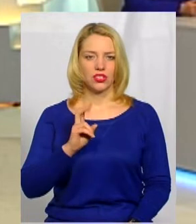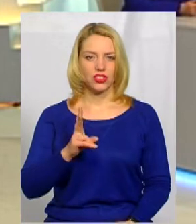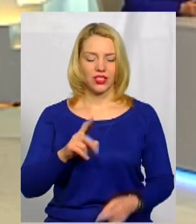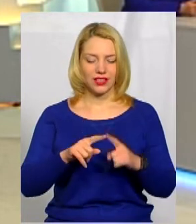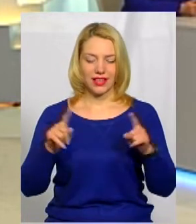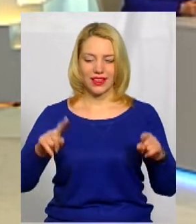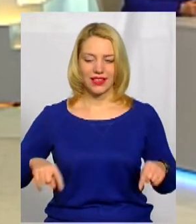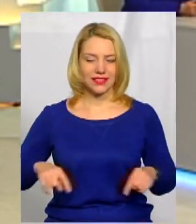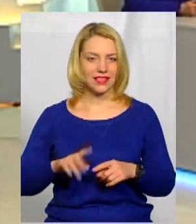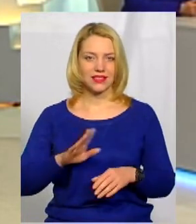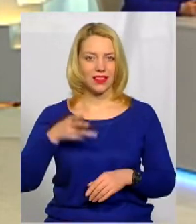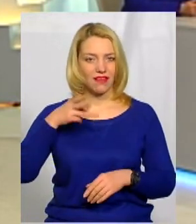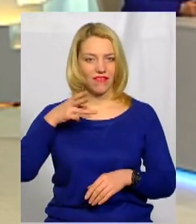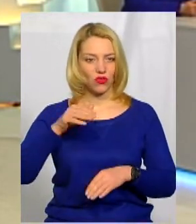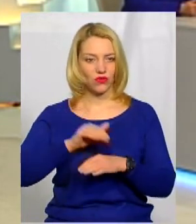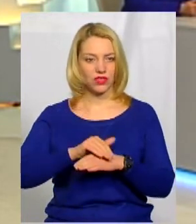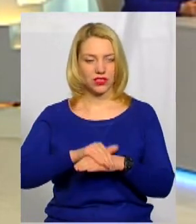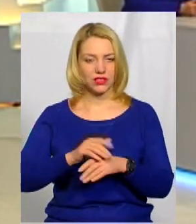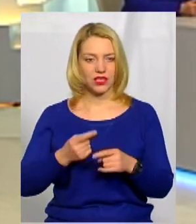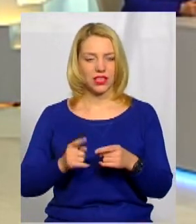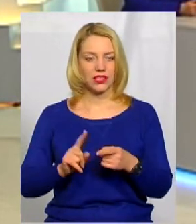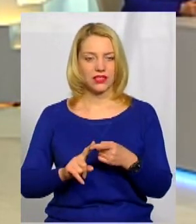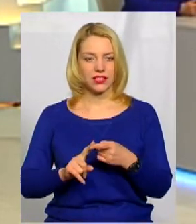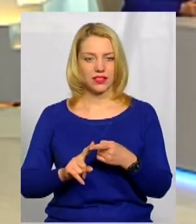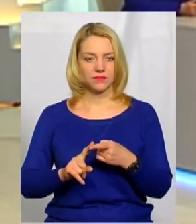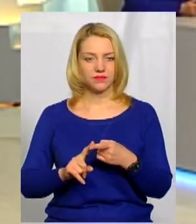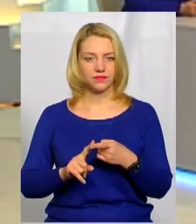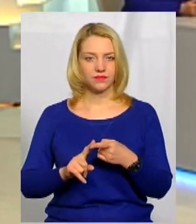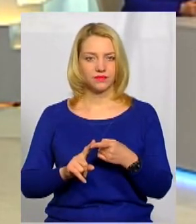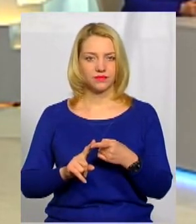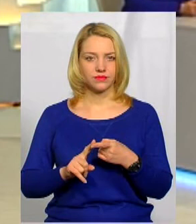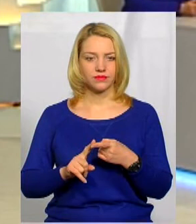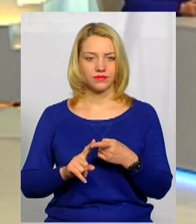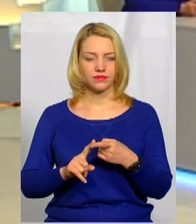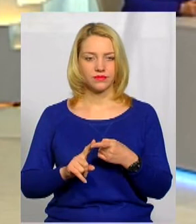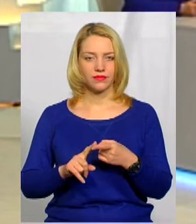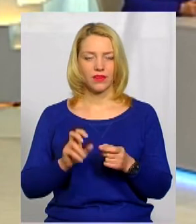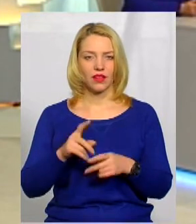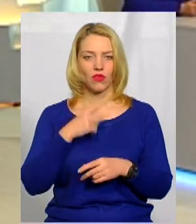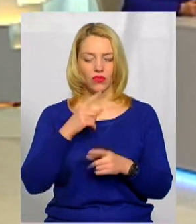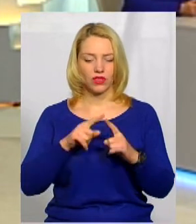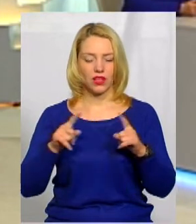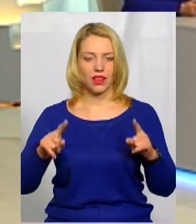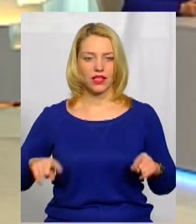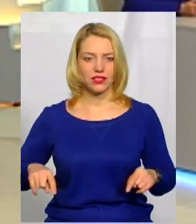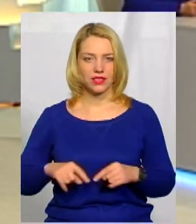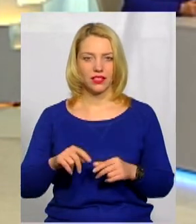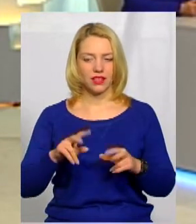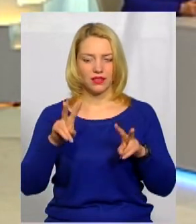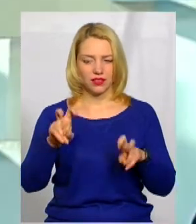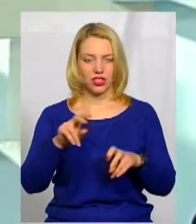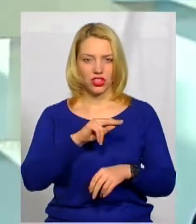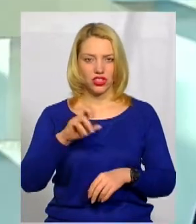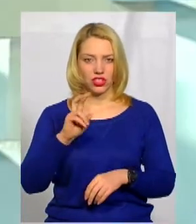А що Це є, скажімо так, так званий лист, названий чеком,